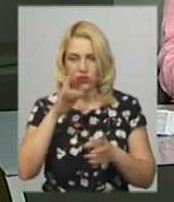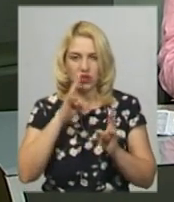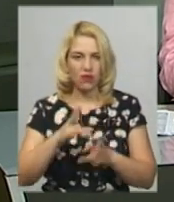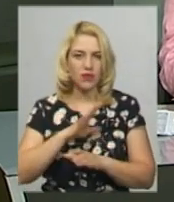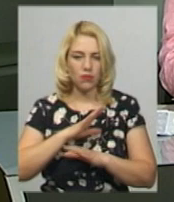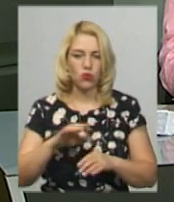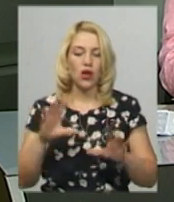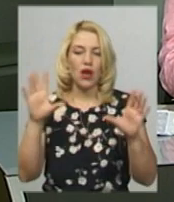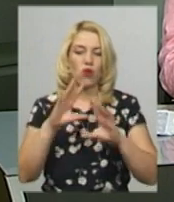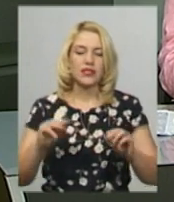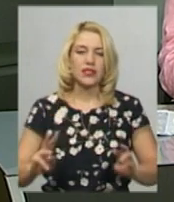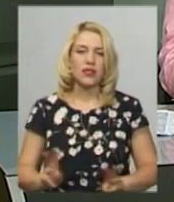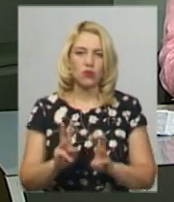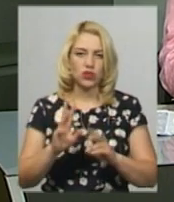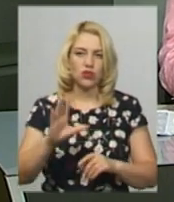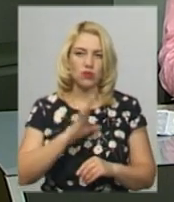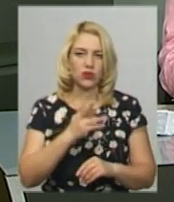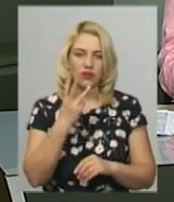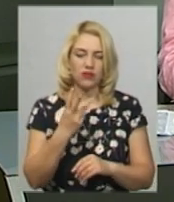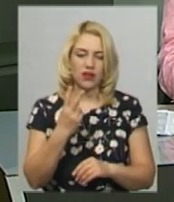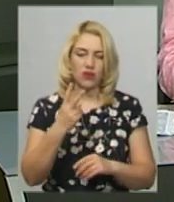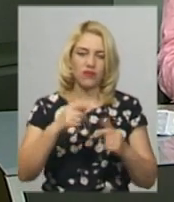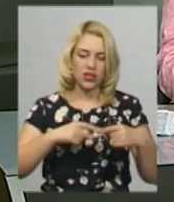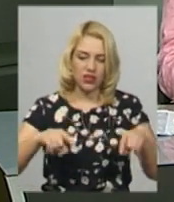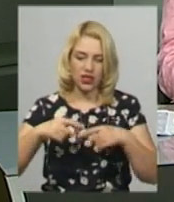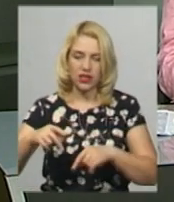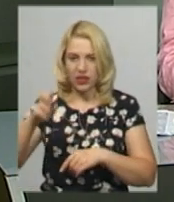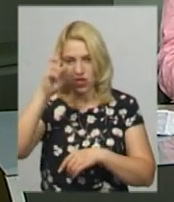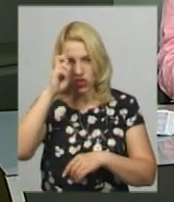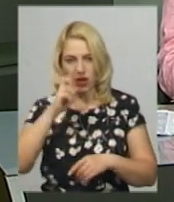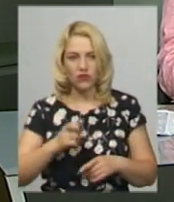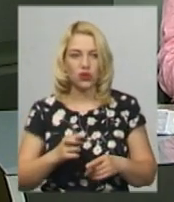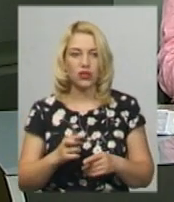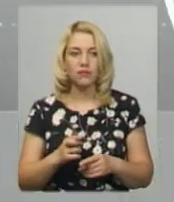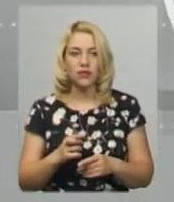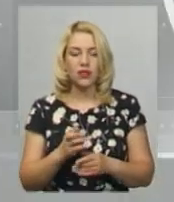пожежі брали участь два відділення 21-ї Державної пожежно-рятувальної частини.